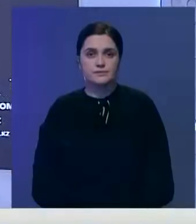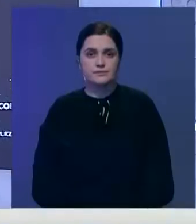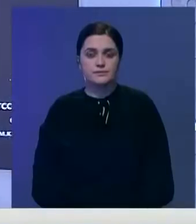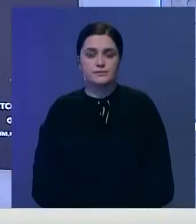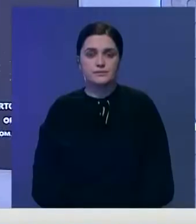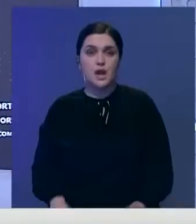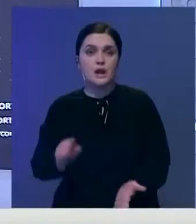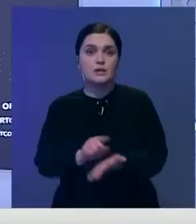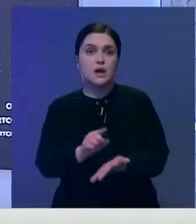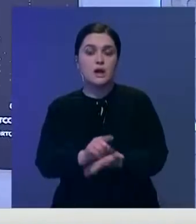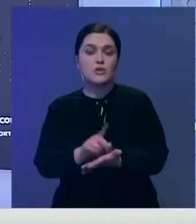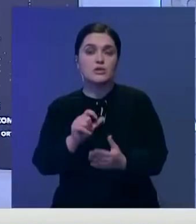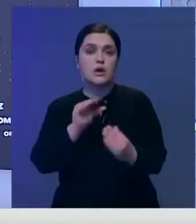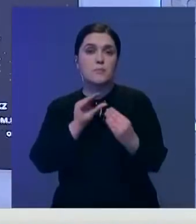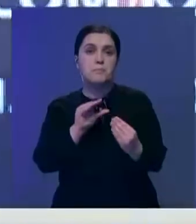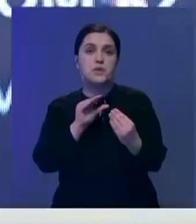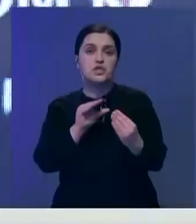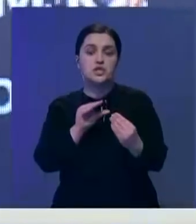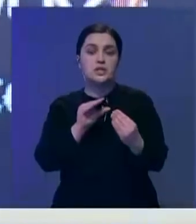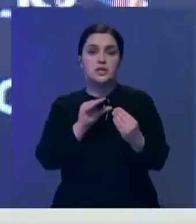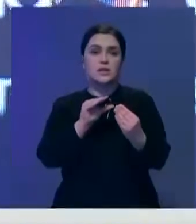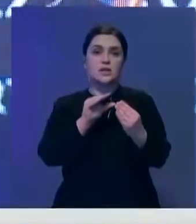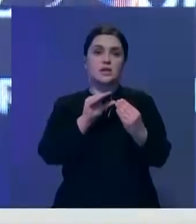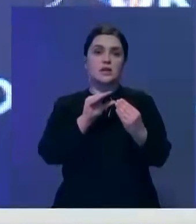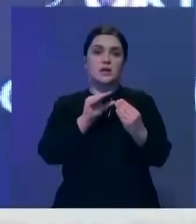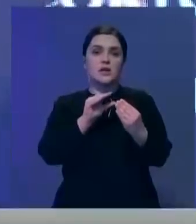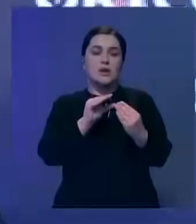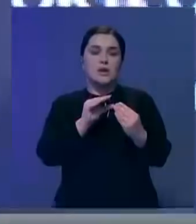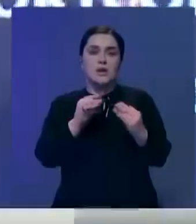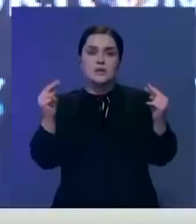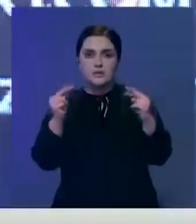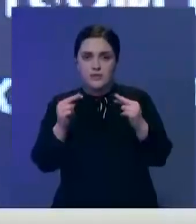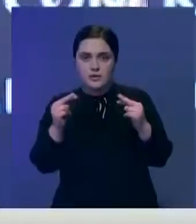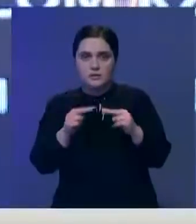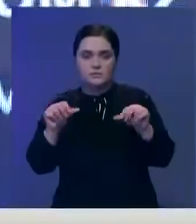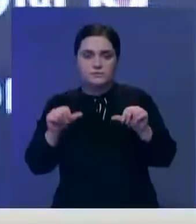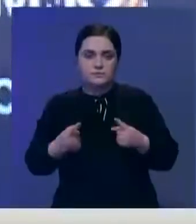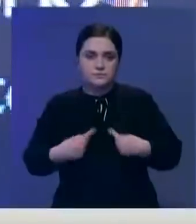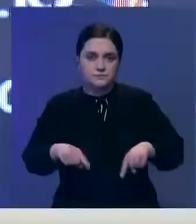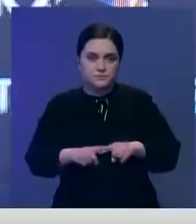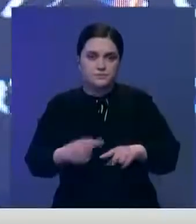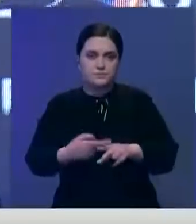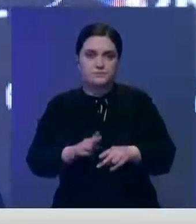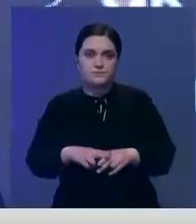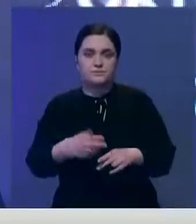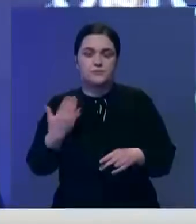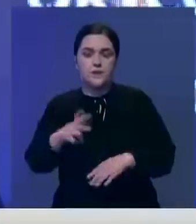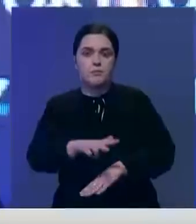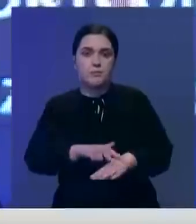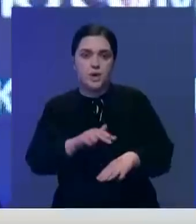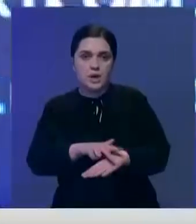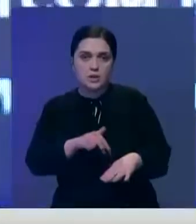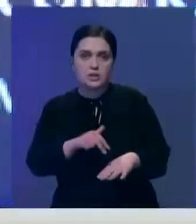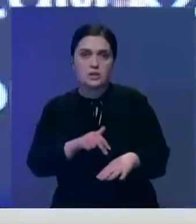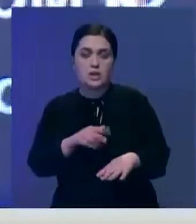Налог на транспортные средства начисляется на основании сведений уполномоченных органов, то есть в данном случае комитет административной полиции, как